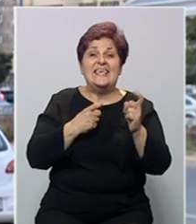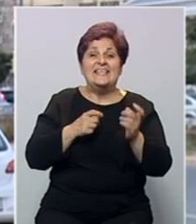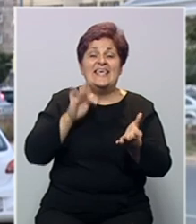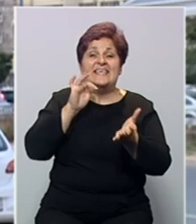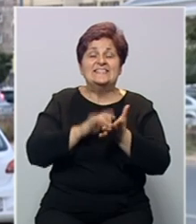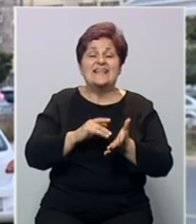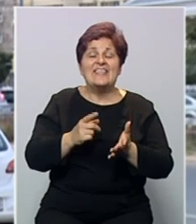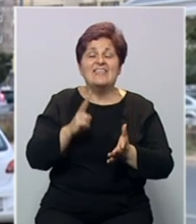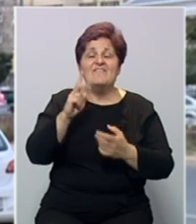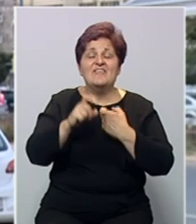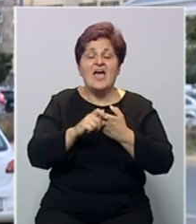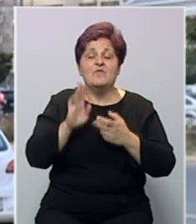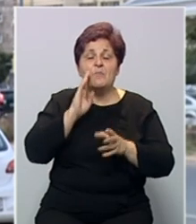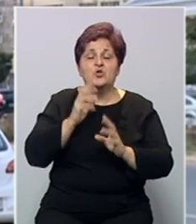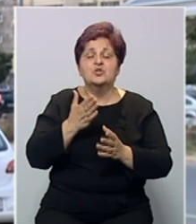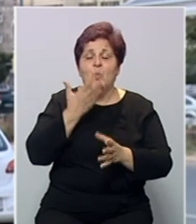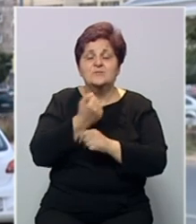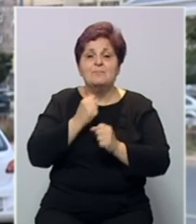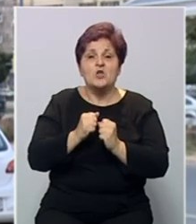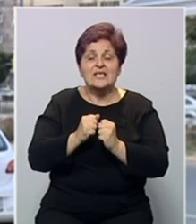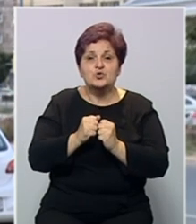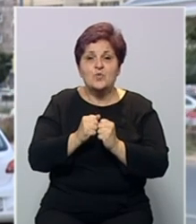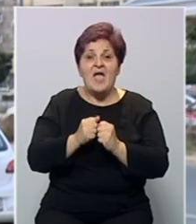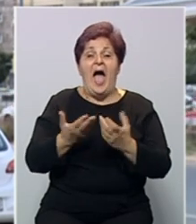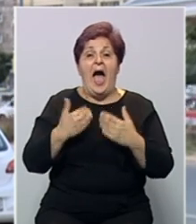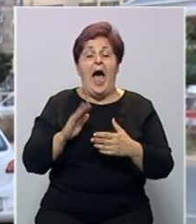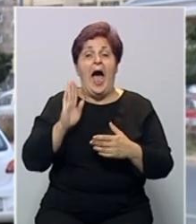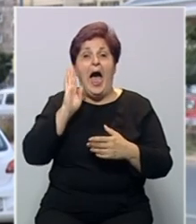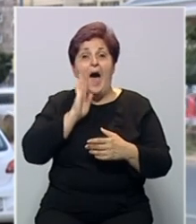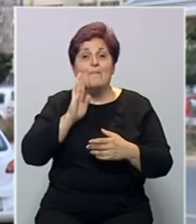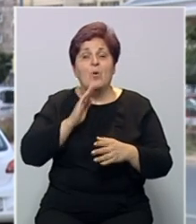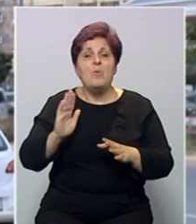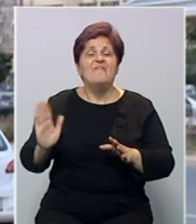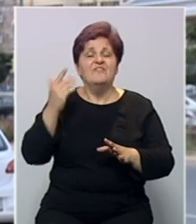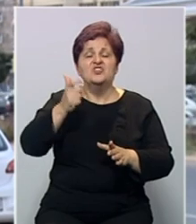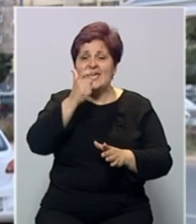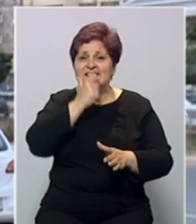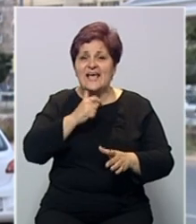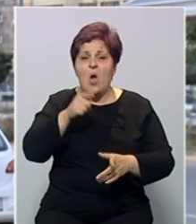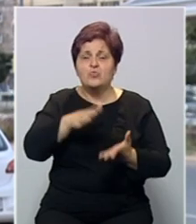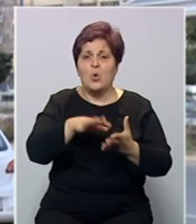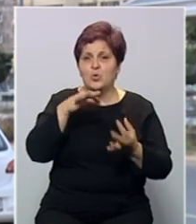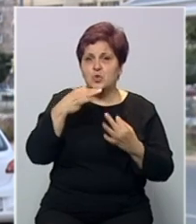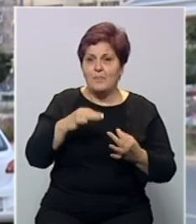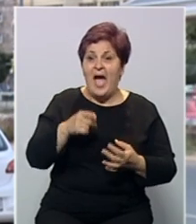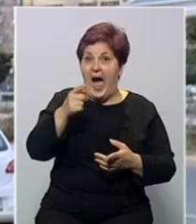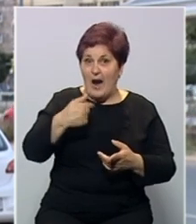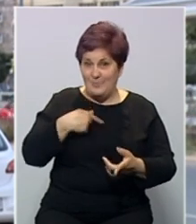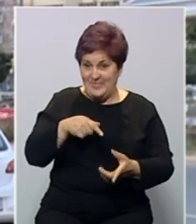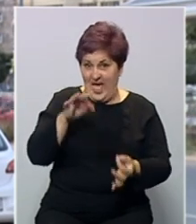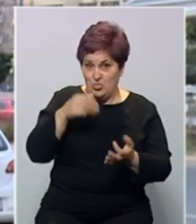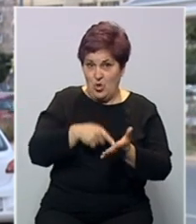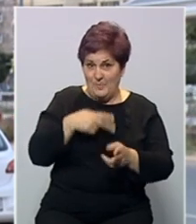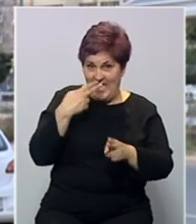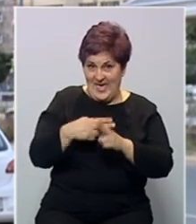srednjovjekovne Bosne koji se uspio sačuvati, a Bosna je mnogo starija od tog dokumenta. Tako ako bi mi taj dokument